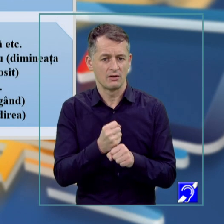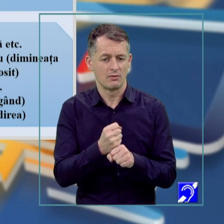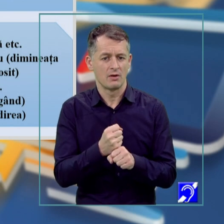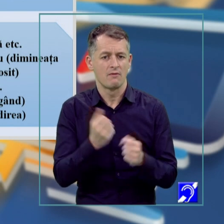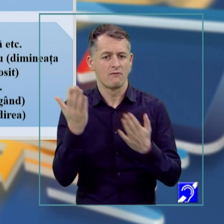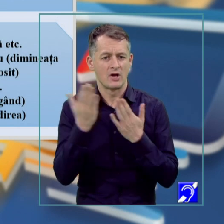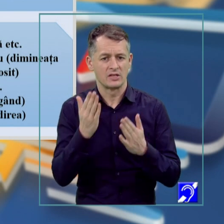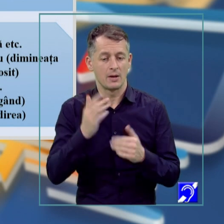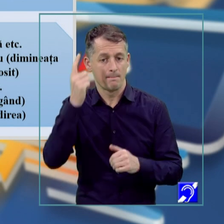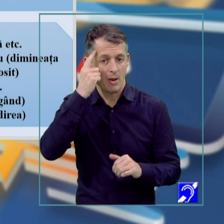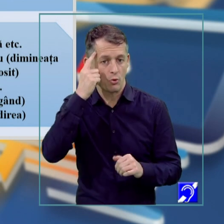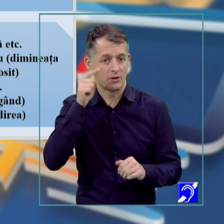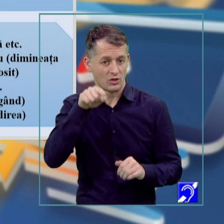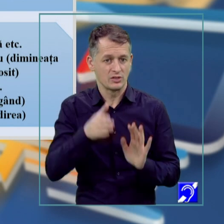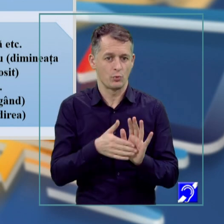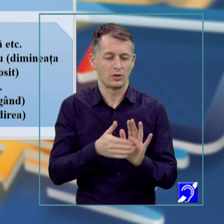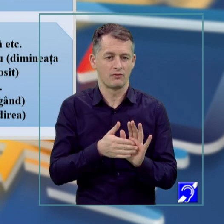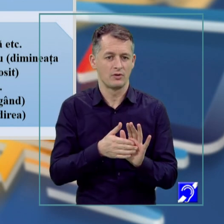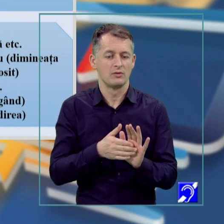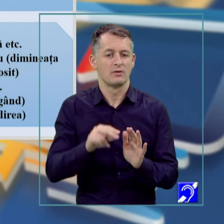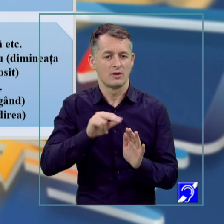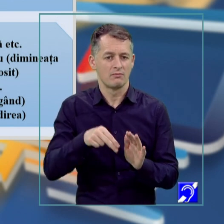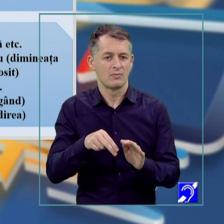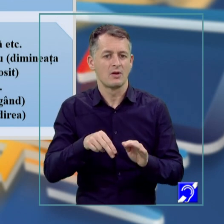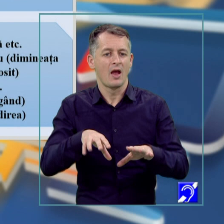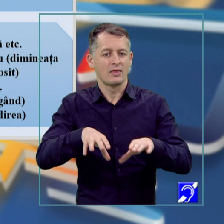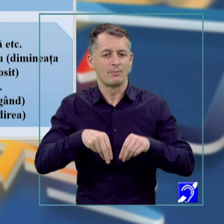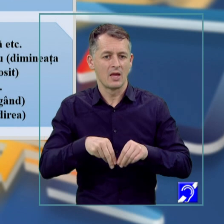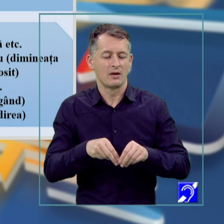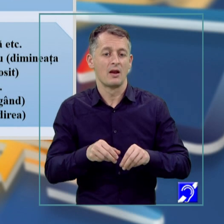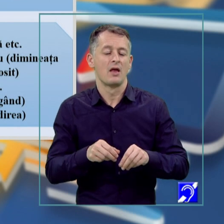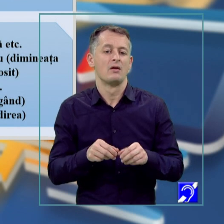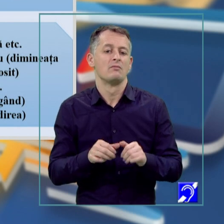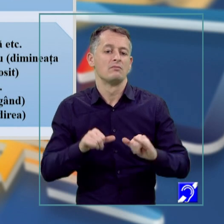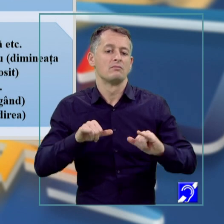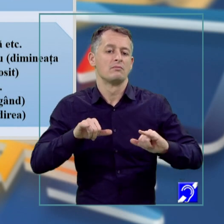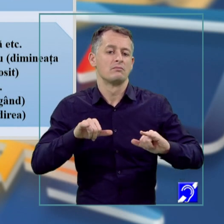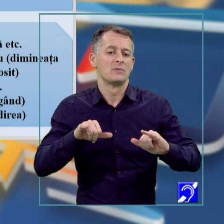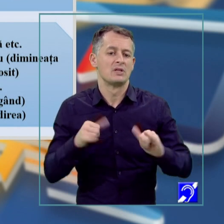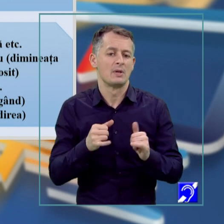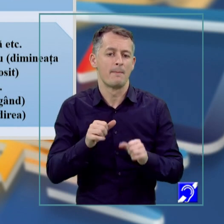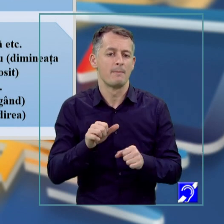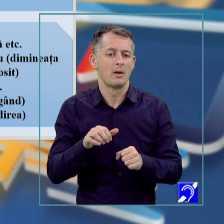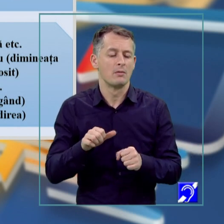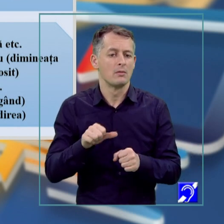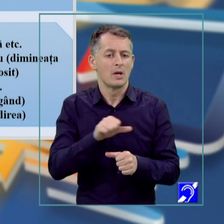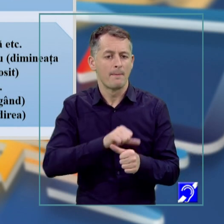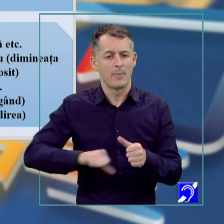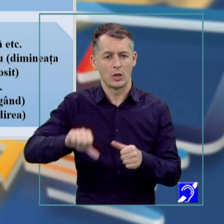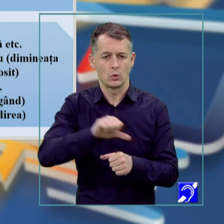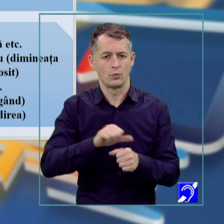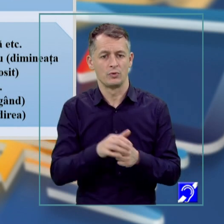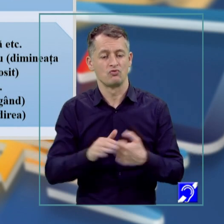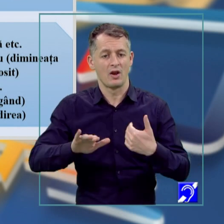motiv, practic, permite adaptarea la solicitările mediului. Este un mecanism constructiv și creativ și